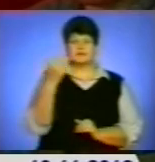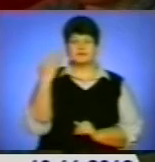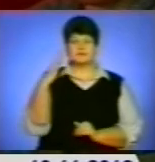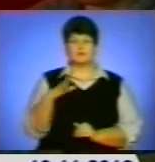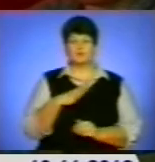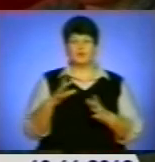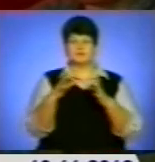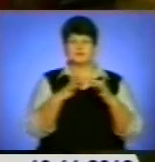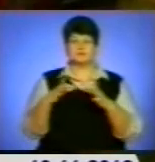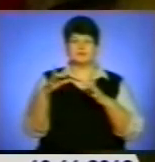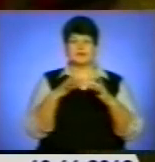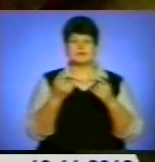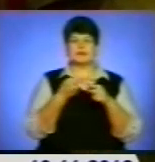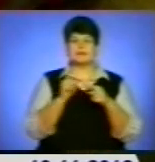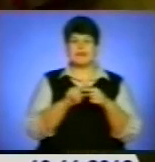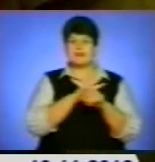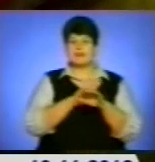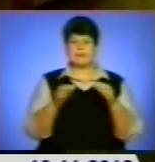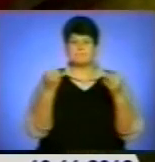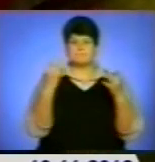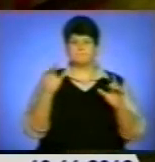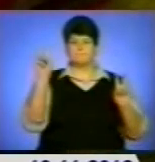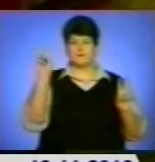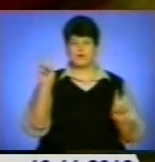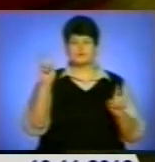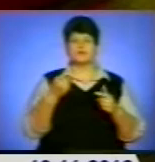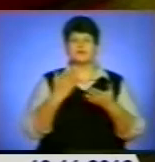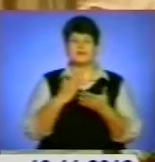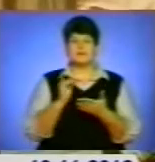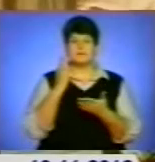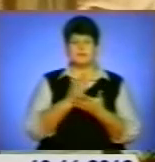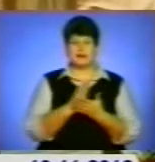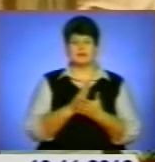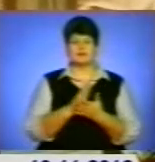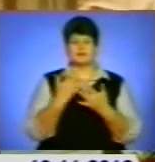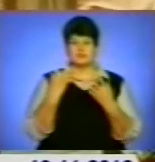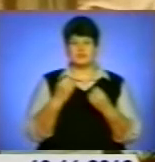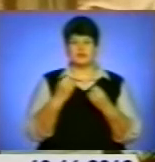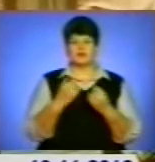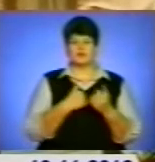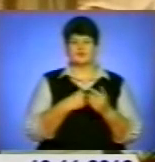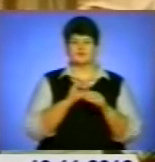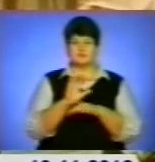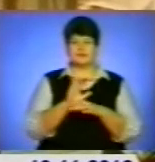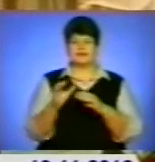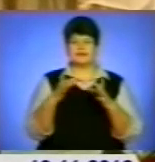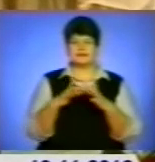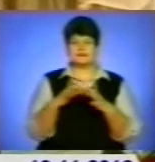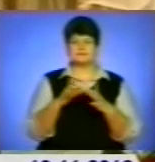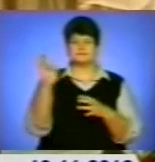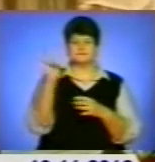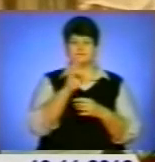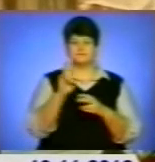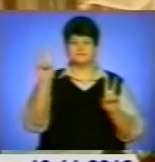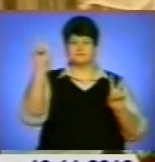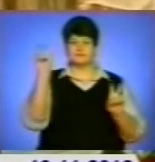аудіодиск «Оксани – це не просто». Авторка має вже на працювання й на наступний, який буде релігійного характеру. До речі, більшість концертів